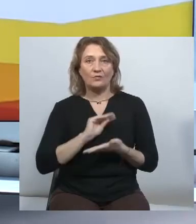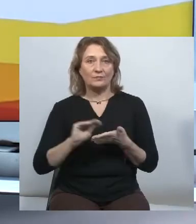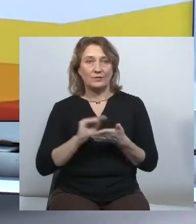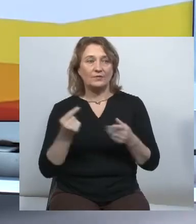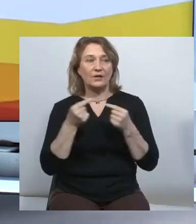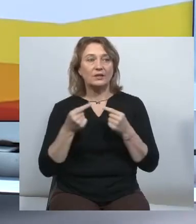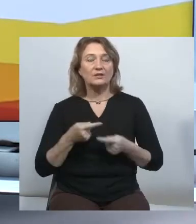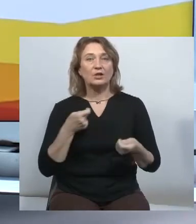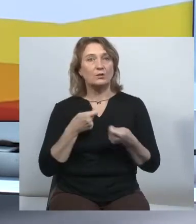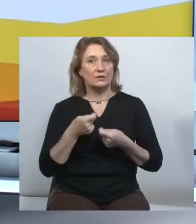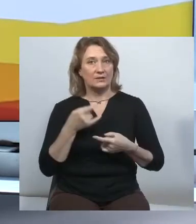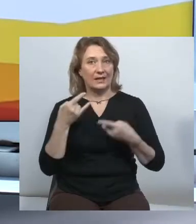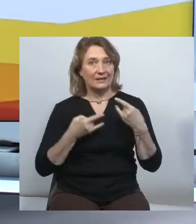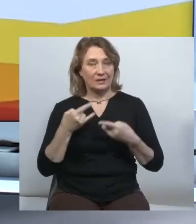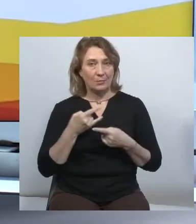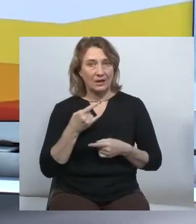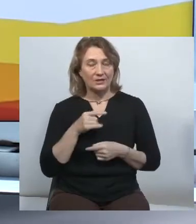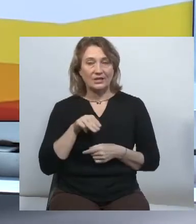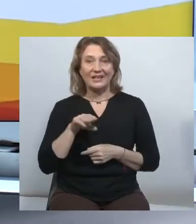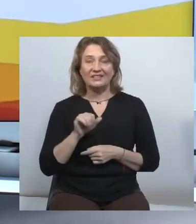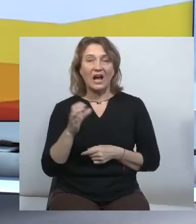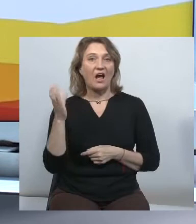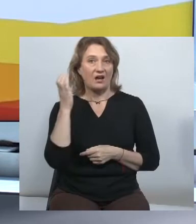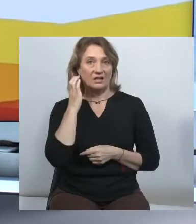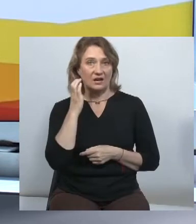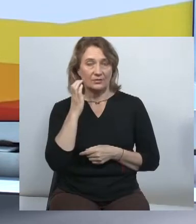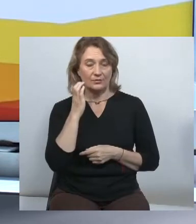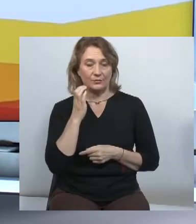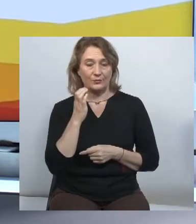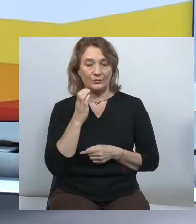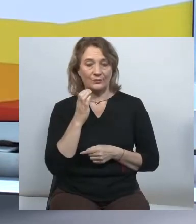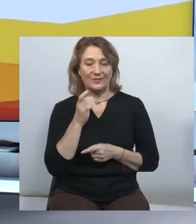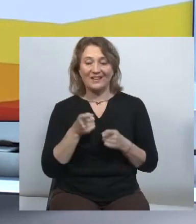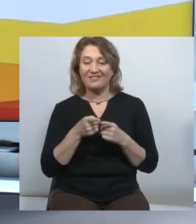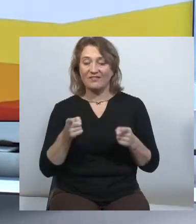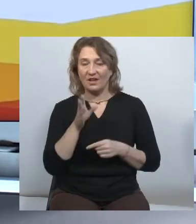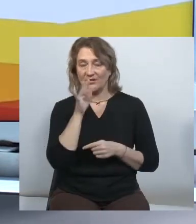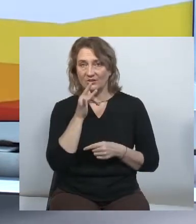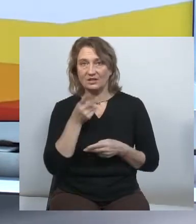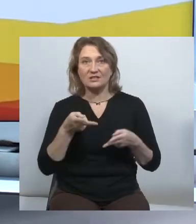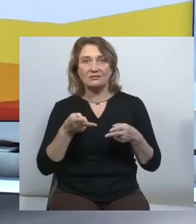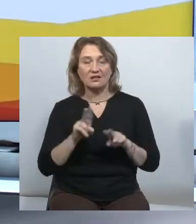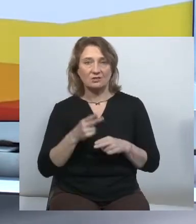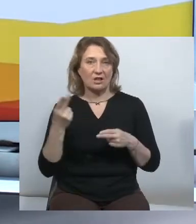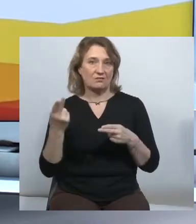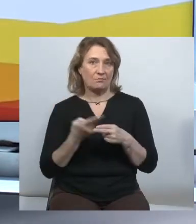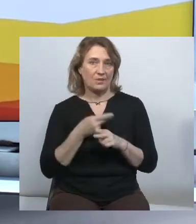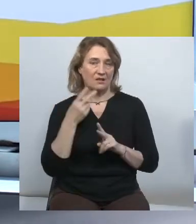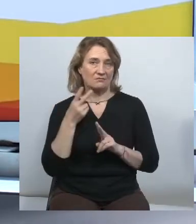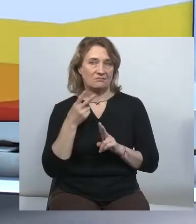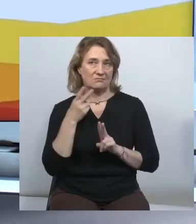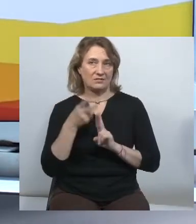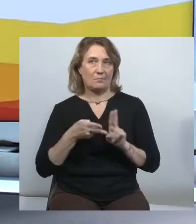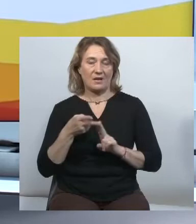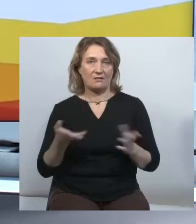Водночас регулювання телебачення та радіо тривалий час залишалося без будь-яких істотних змін. Разом з тим, під час